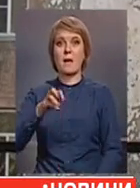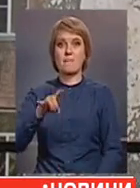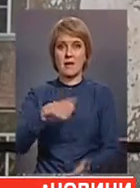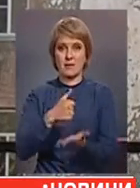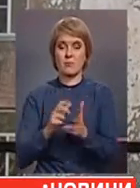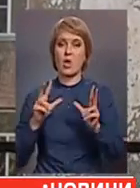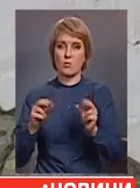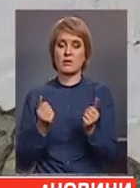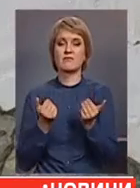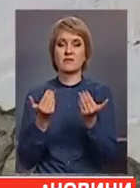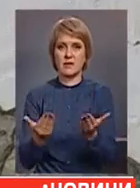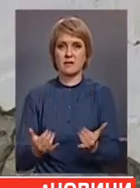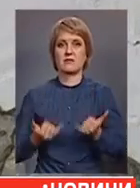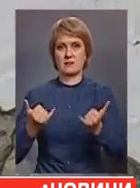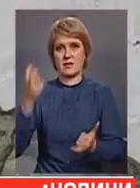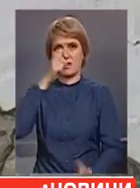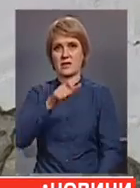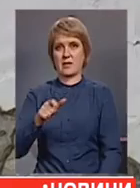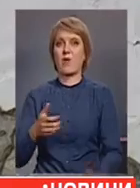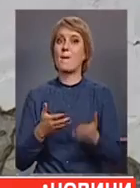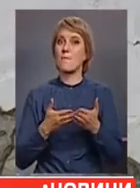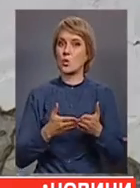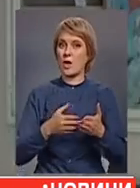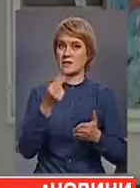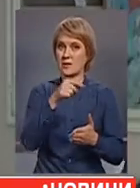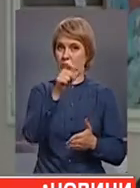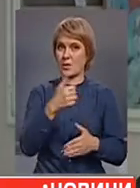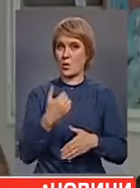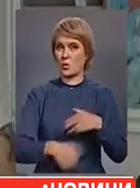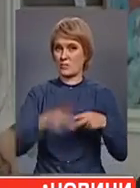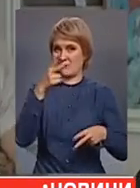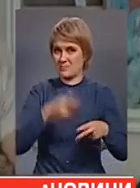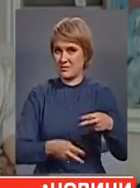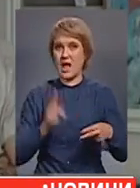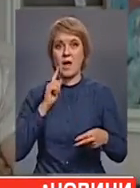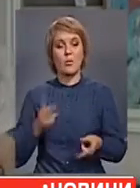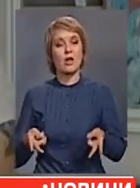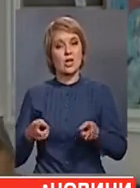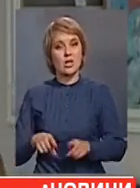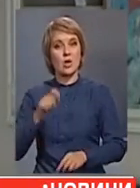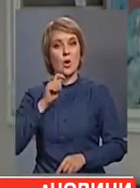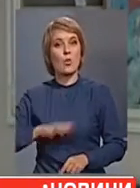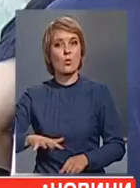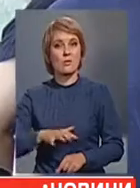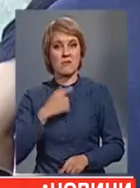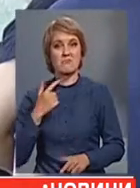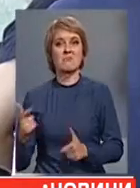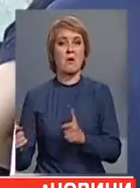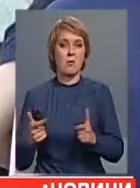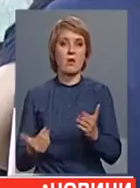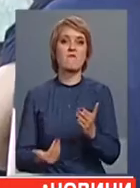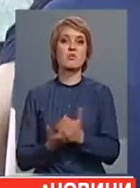вона належатиме киянам. Португальський митець роботу вже закінчив, але поки що залишається в Україні. І, каже, готовий до нових